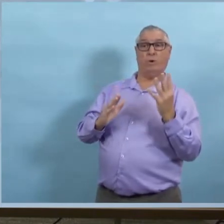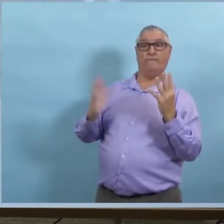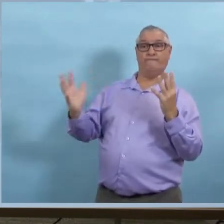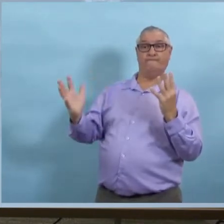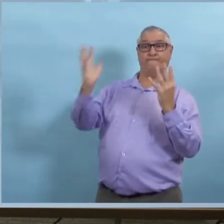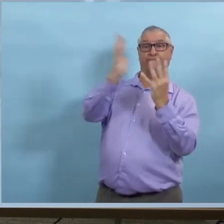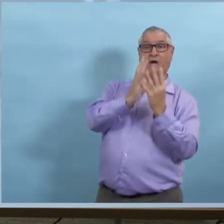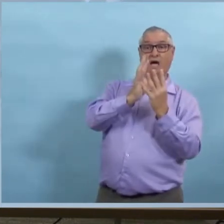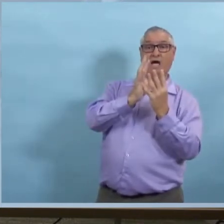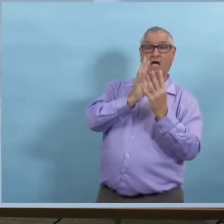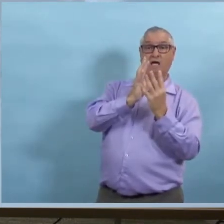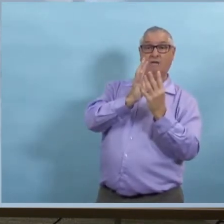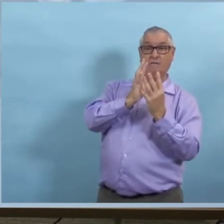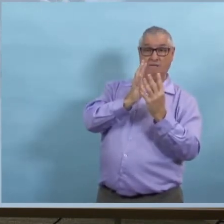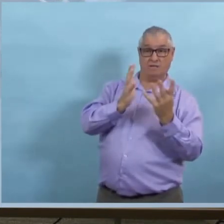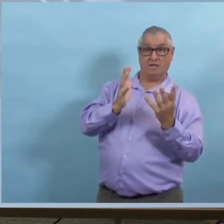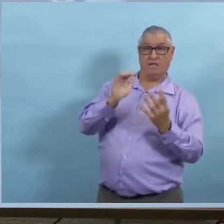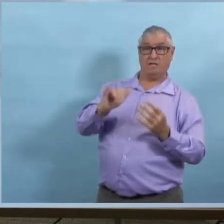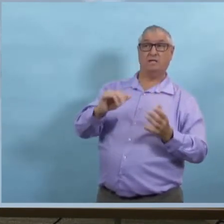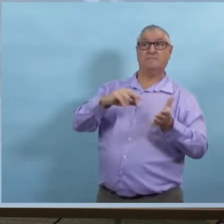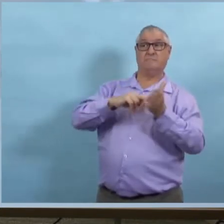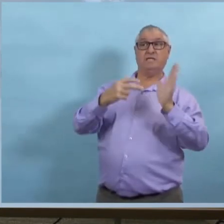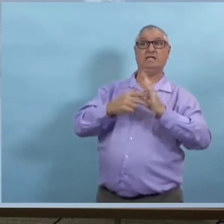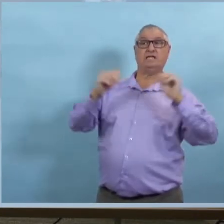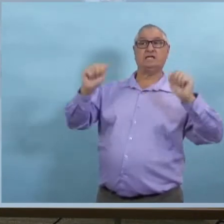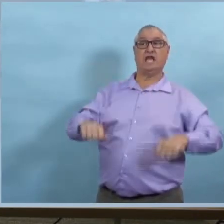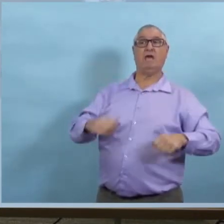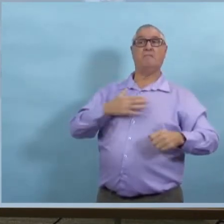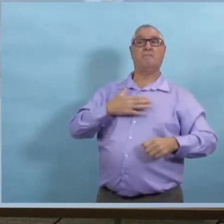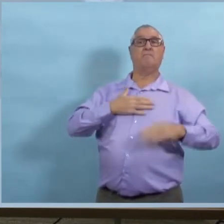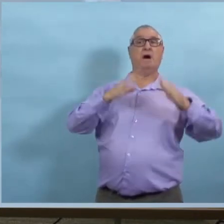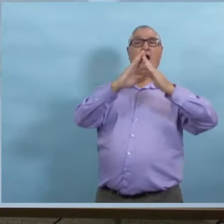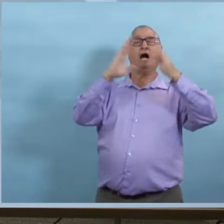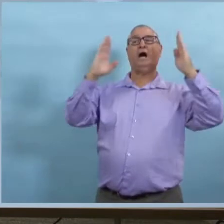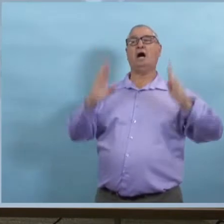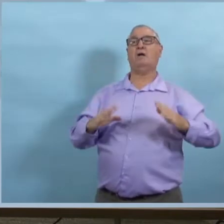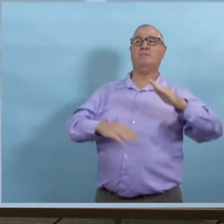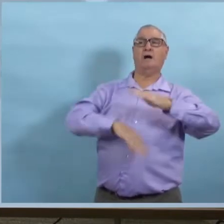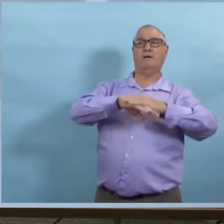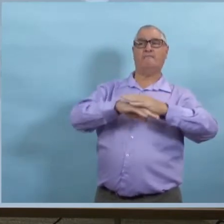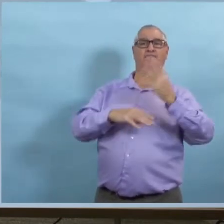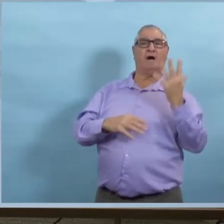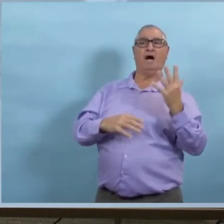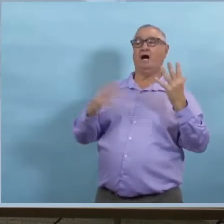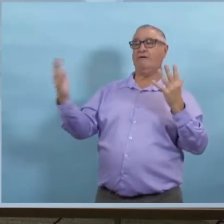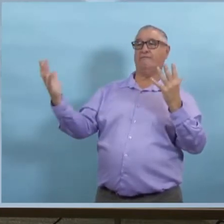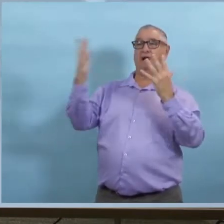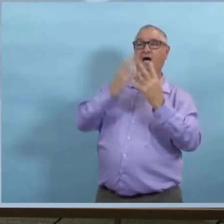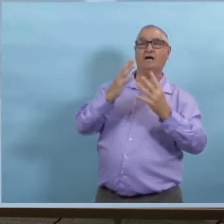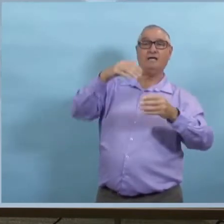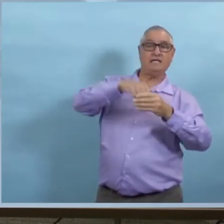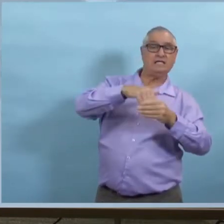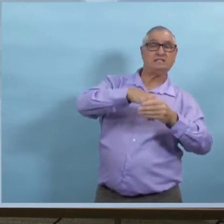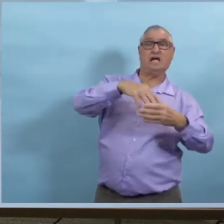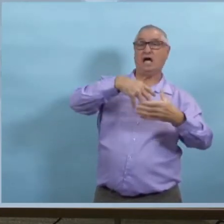Alors, vous parlez d'une taille de regroupement de cinq, mais vous dites que'est la taille des gens qui sont dans la maison plus cinq personnes. veux dire,